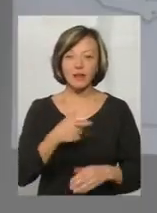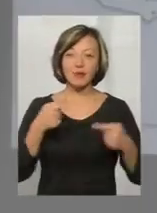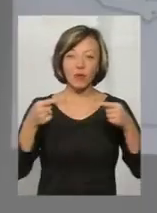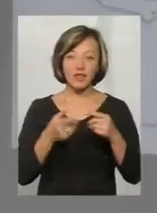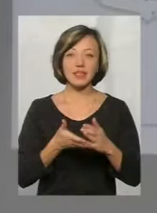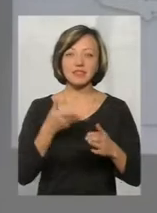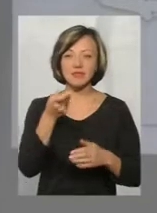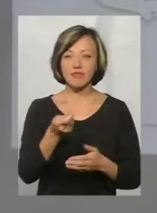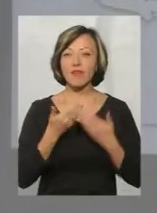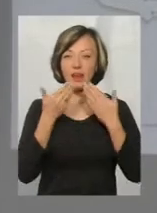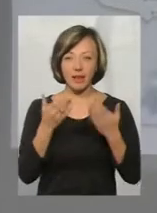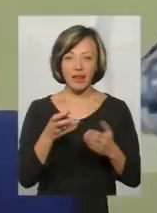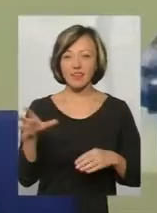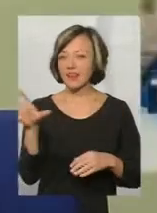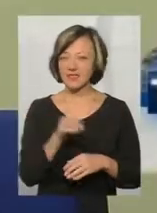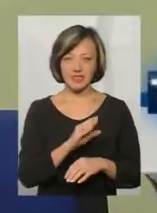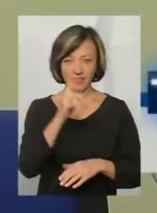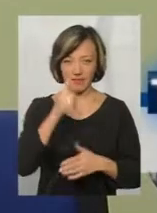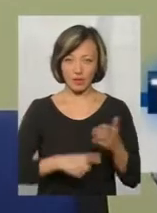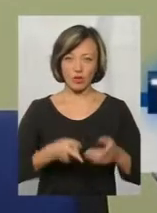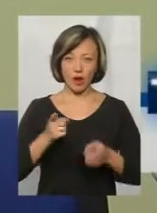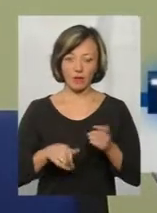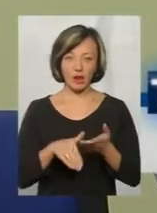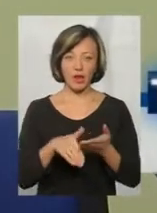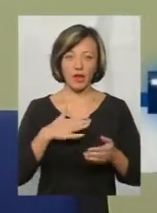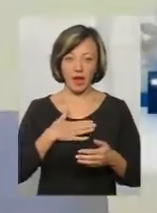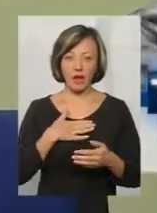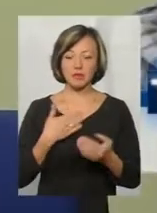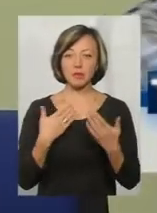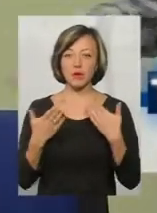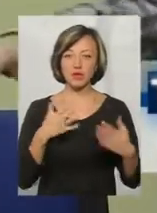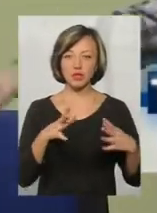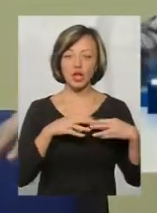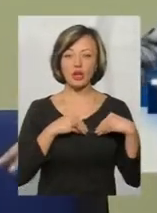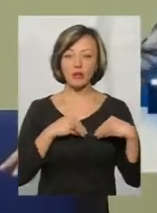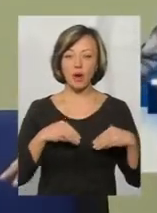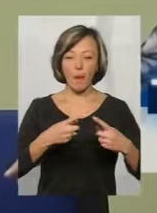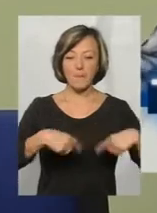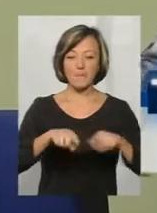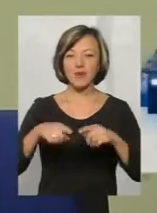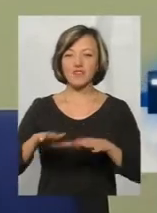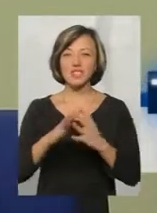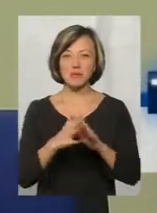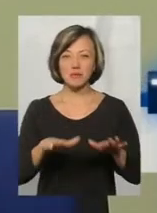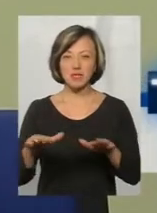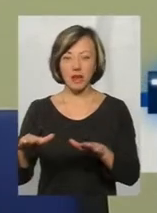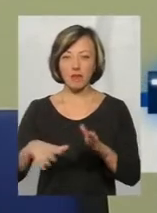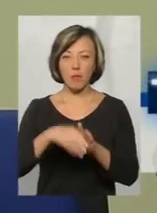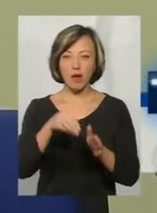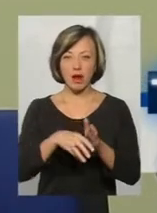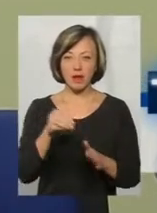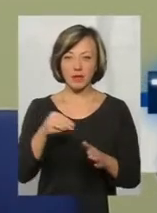всі вірять, що це реально допоможе. Я от з нашими мажоритальниками, особливо, які у нас по сільських місцевостях обиралися